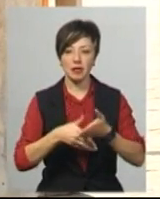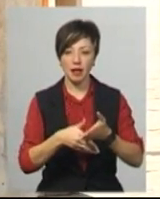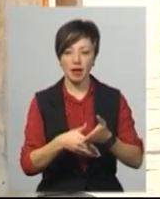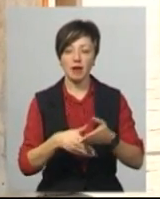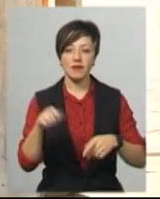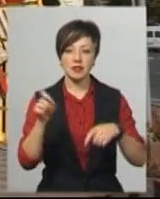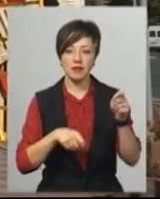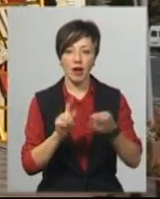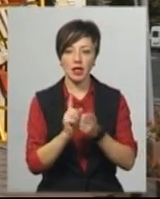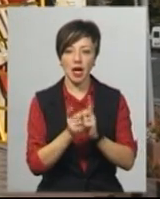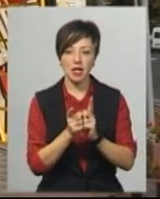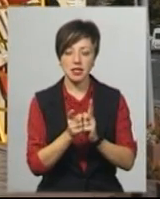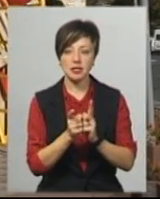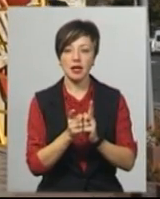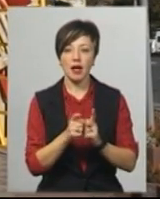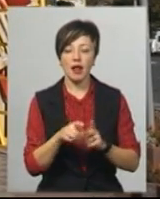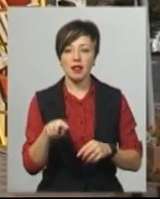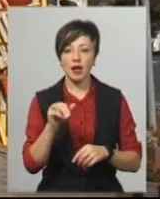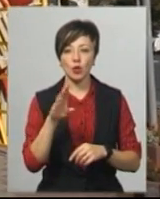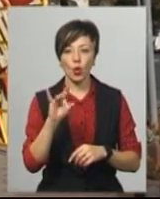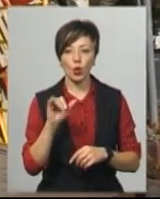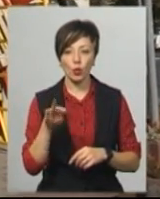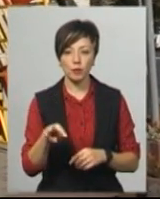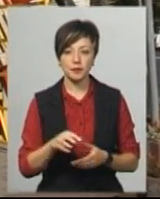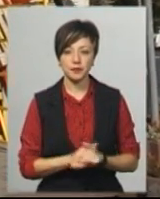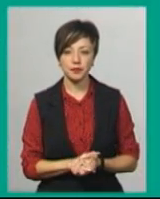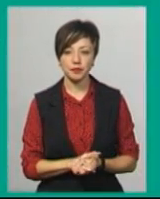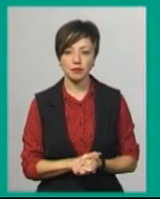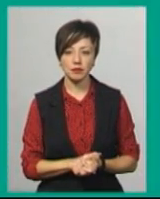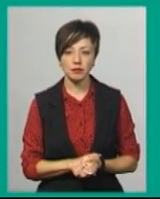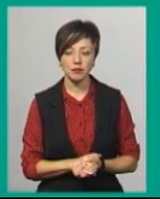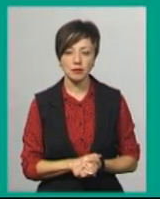«Транслаторію». Леся Боровець, Іван Мовчан. Новини на Суспільному. Хмельницький.